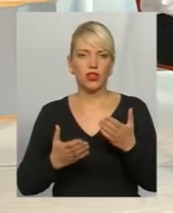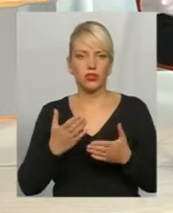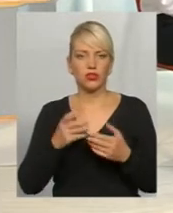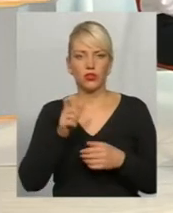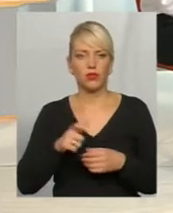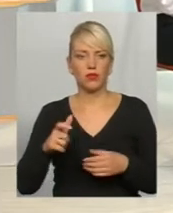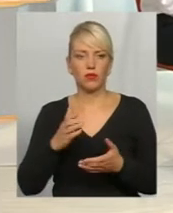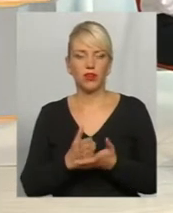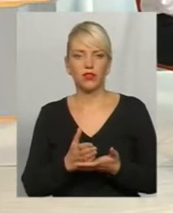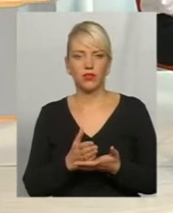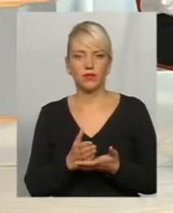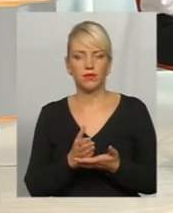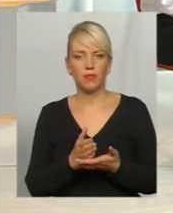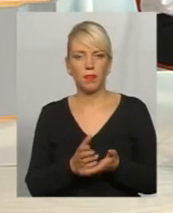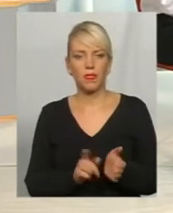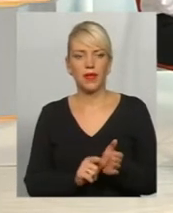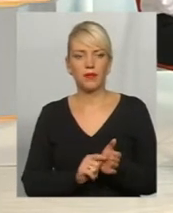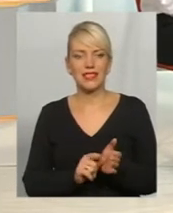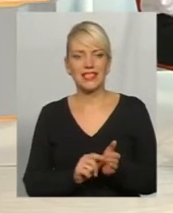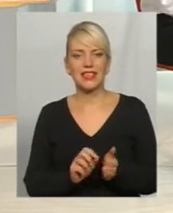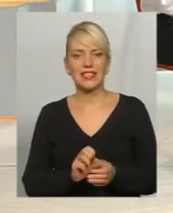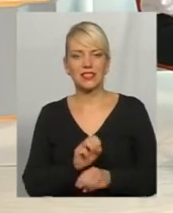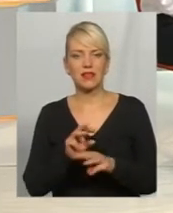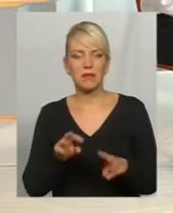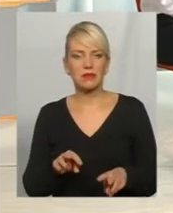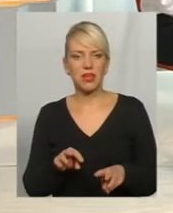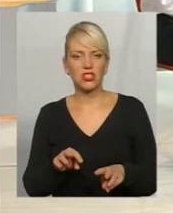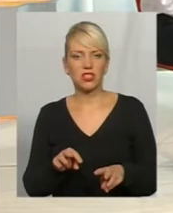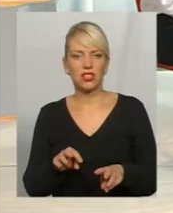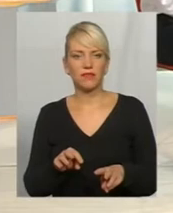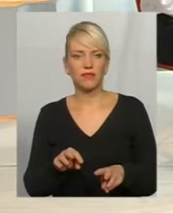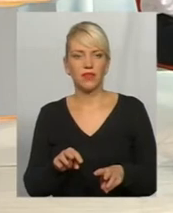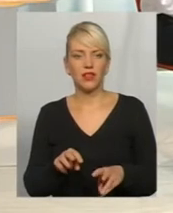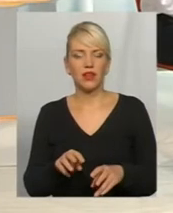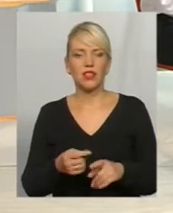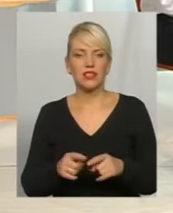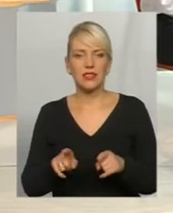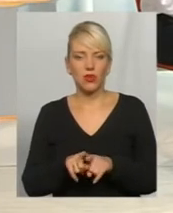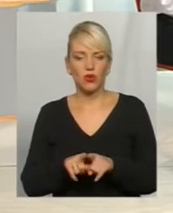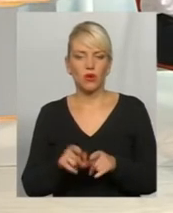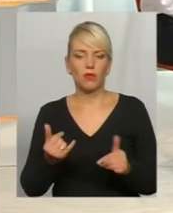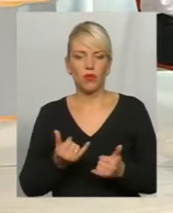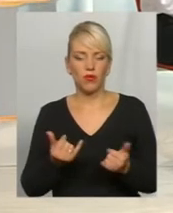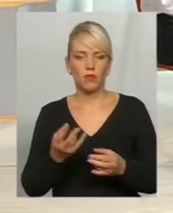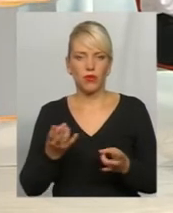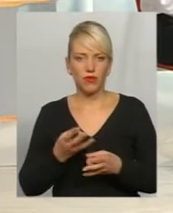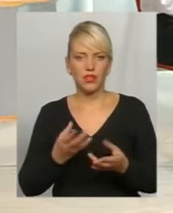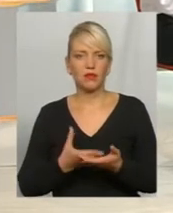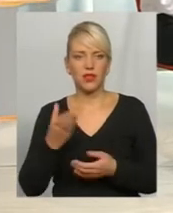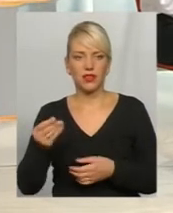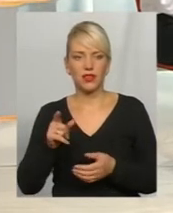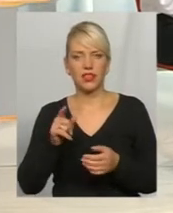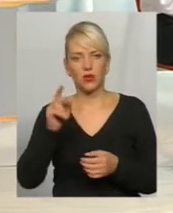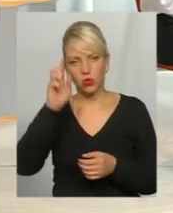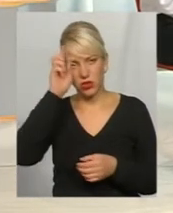пенсійне забезпечення, саме те, яке пропонуєте ви, вони все одно мусять сплачувати у державу, вони все одно